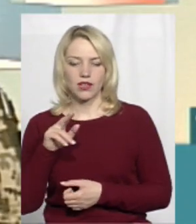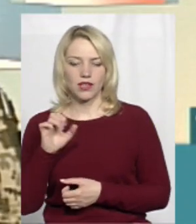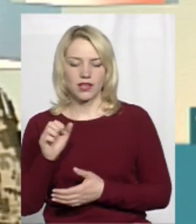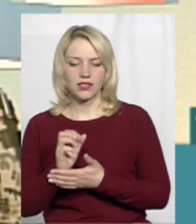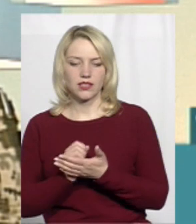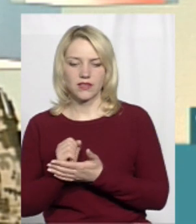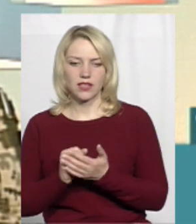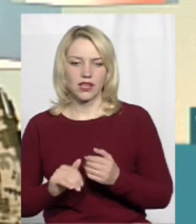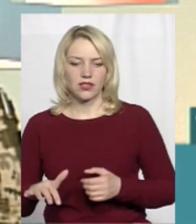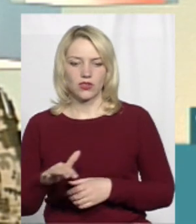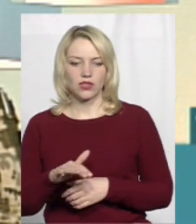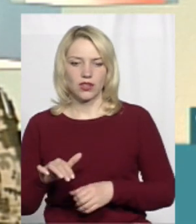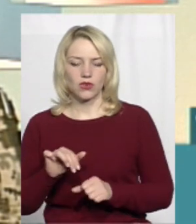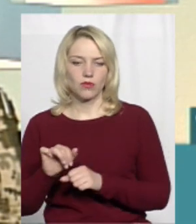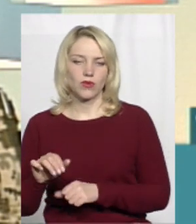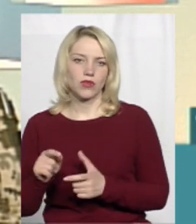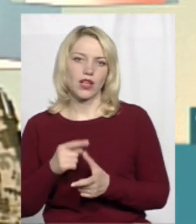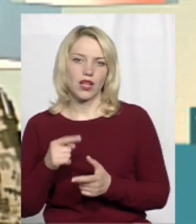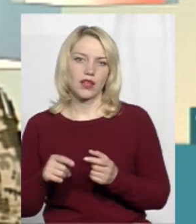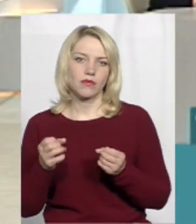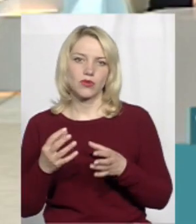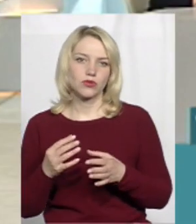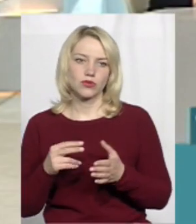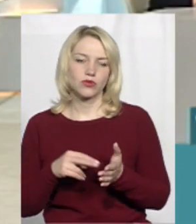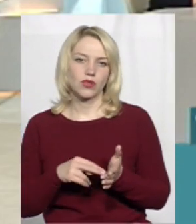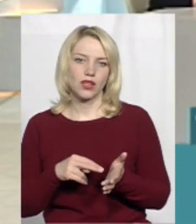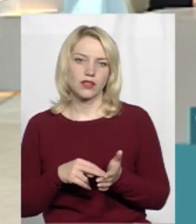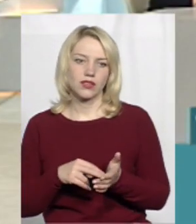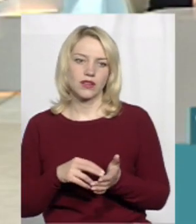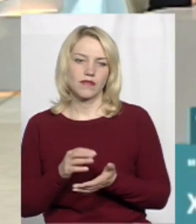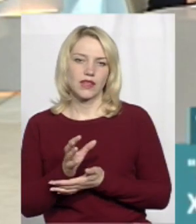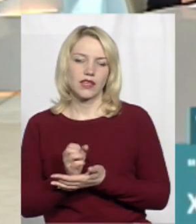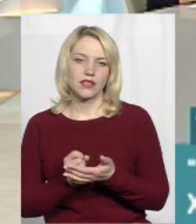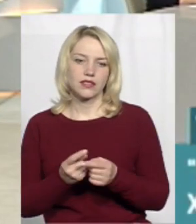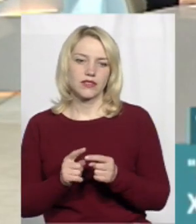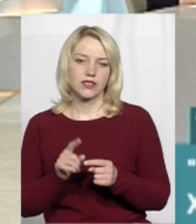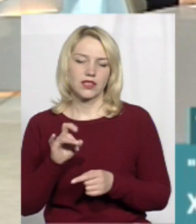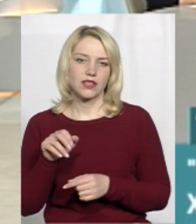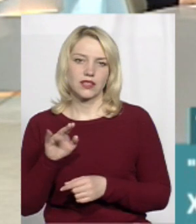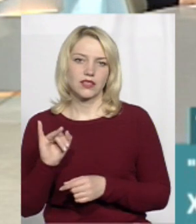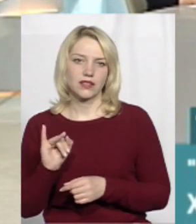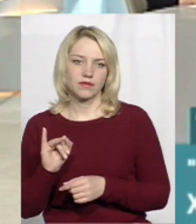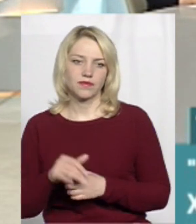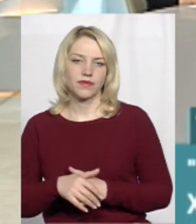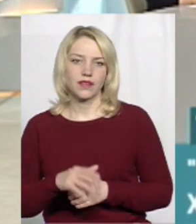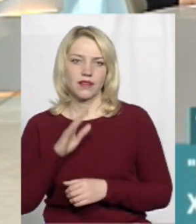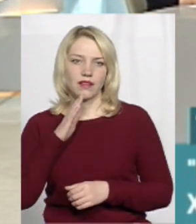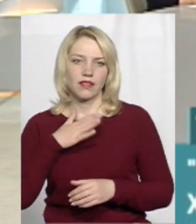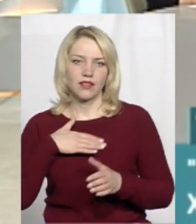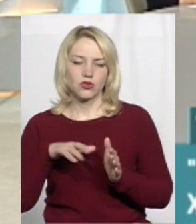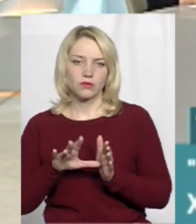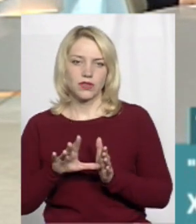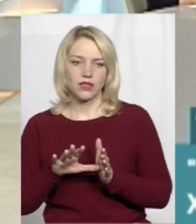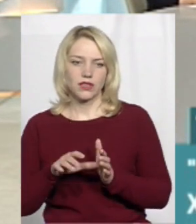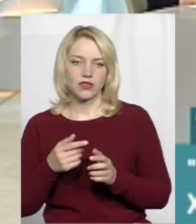бригади територіальної оборони. Або просто стоять в резерві цієї ради, нашої бригади.